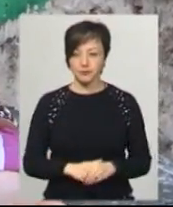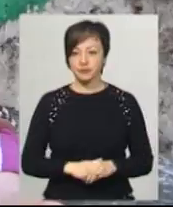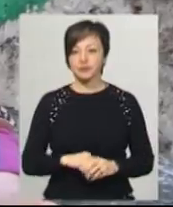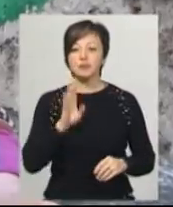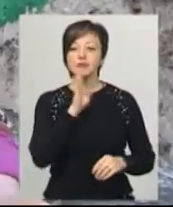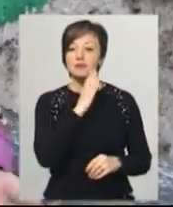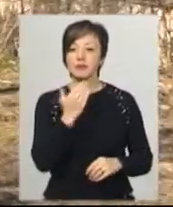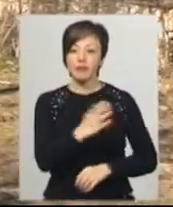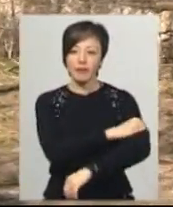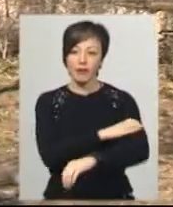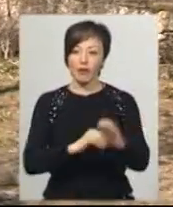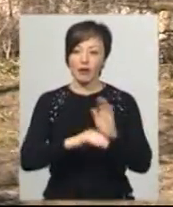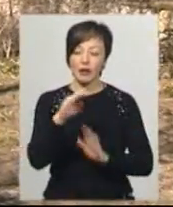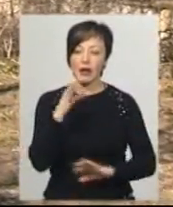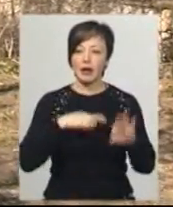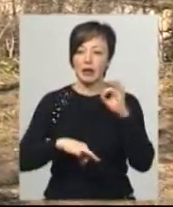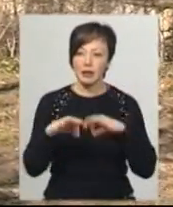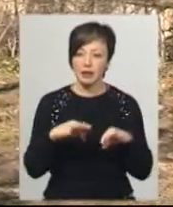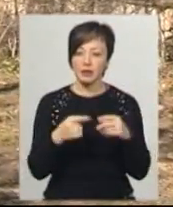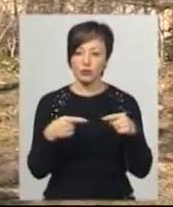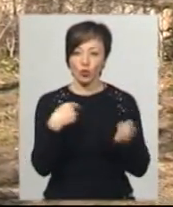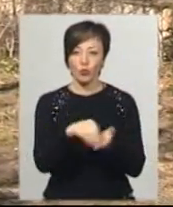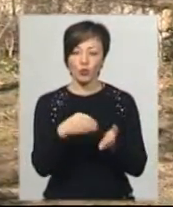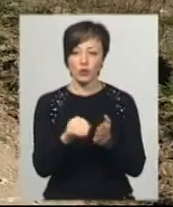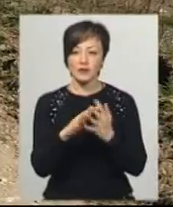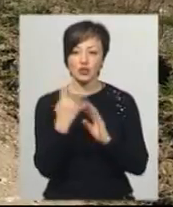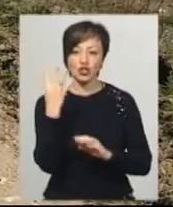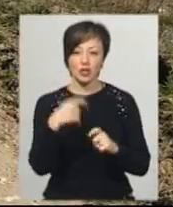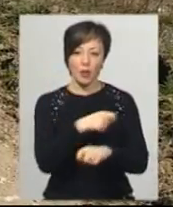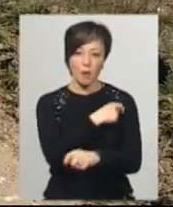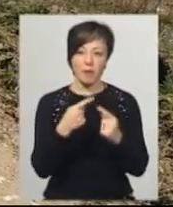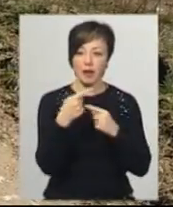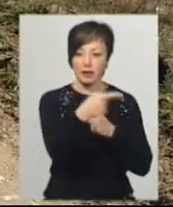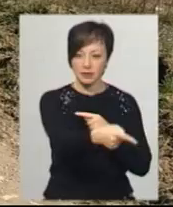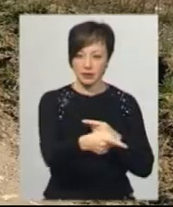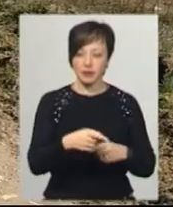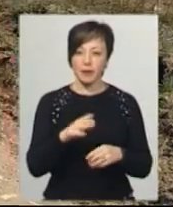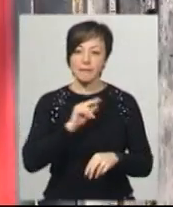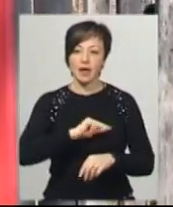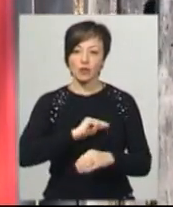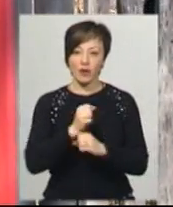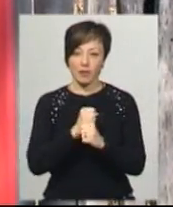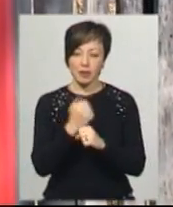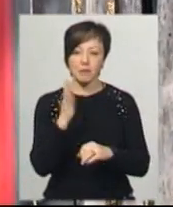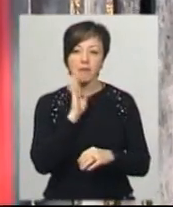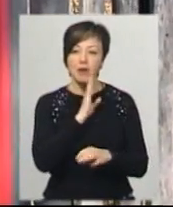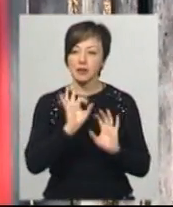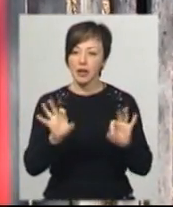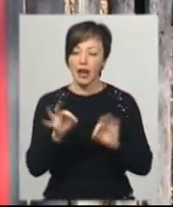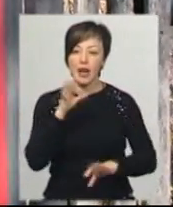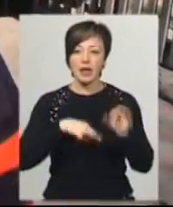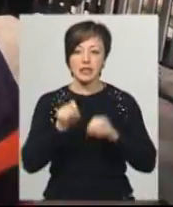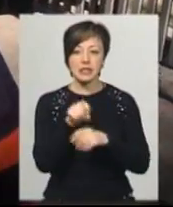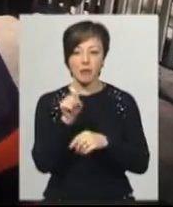Галина Шклярук гіпертонік. Ліки їй та іншим жителям села купує в селищі за 4 кілометрі місцева жителька, яка працює в аптеці. Її мати каже, ліки